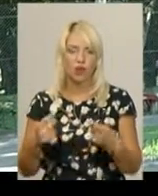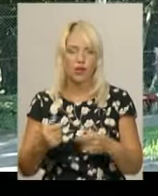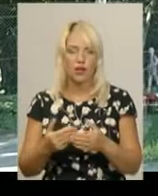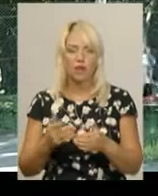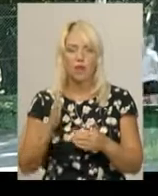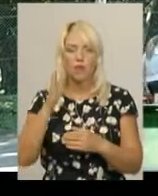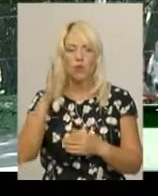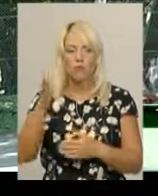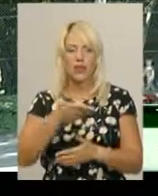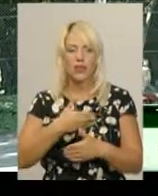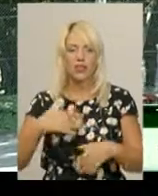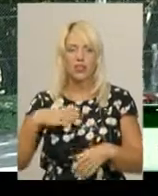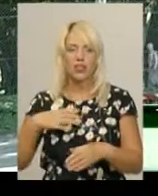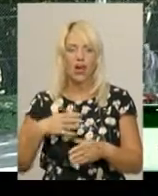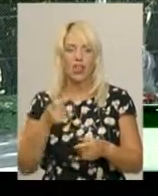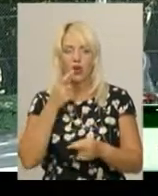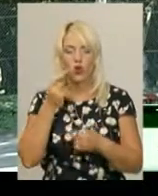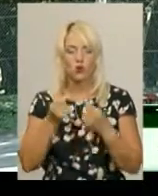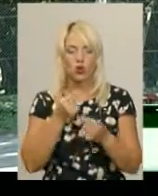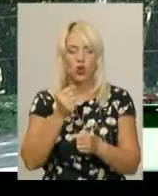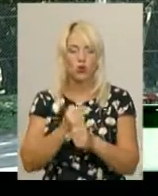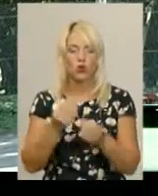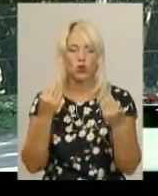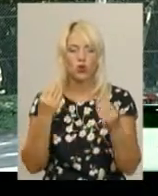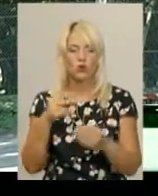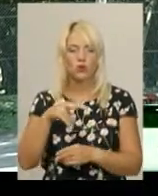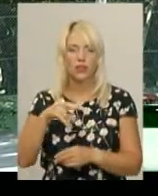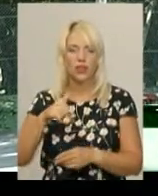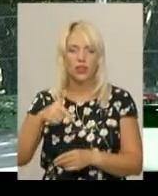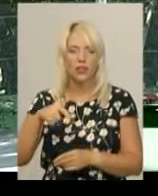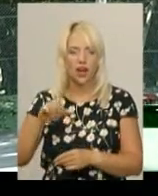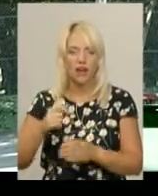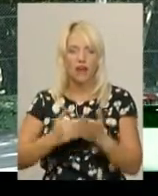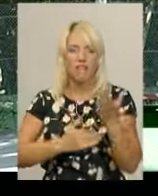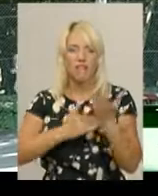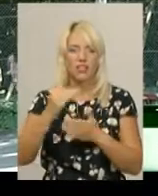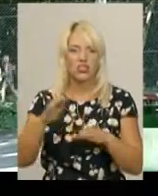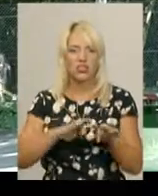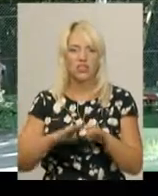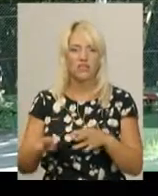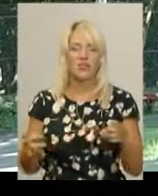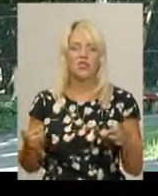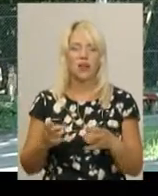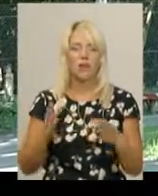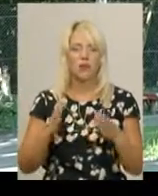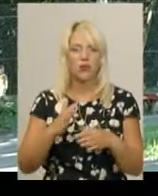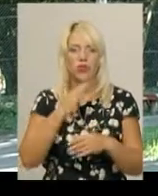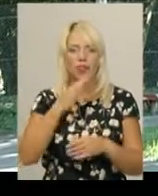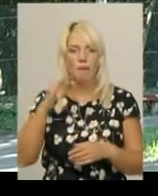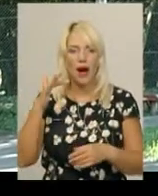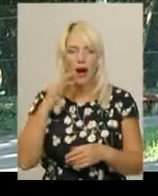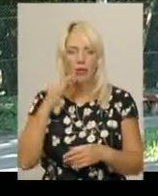кропітлива робота. «Суперліга» це вже рівень вищий. Треба буде набагато